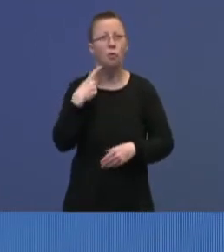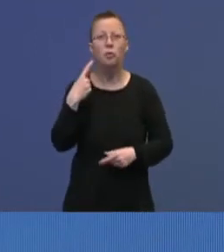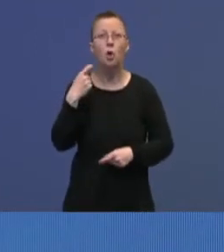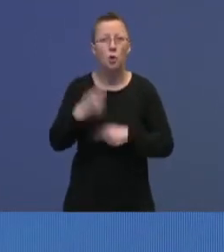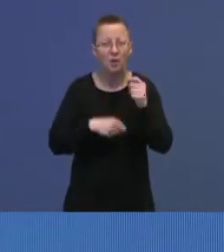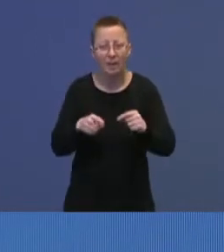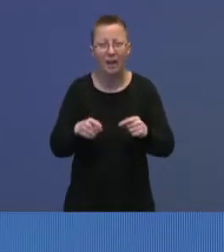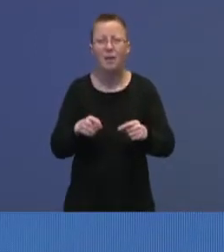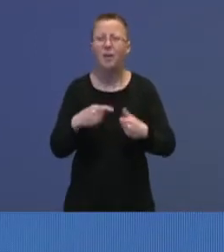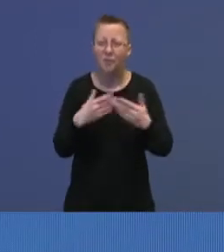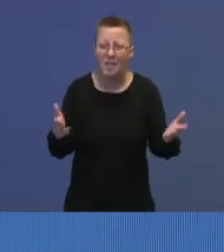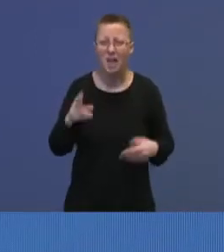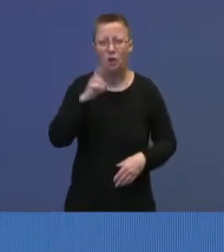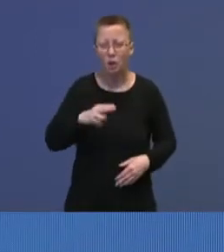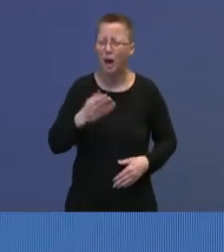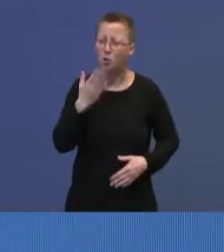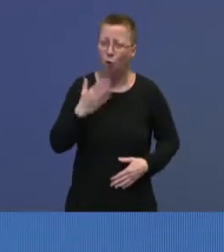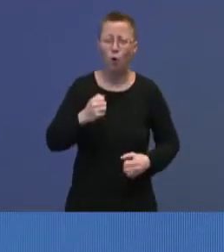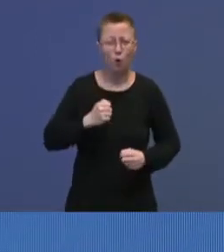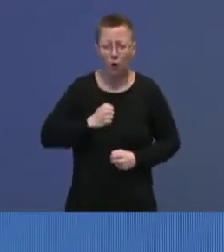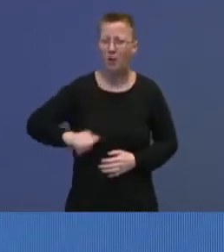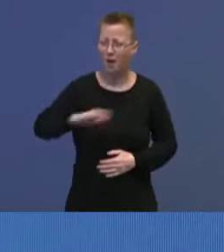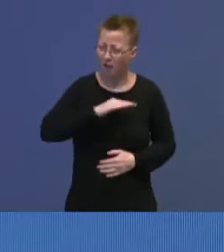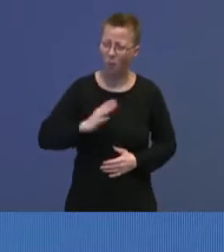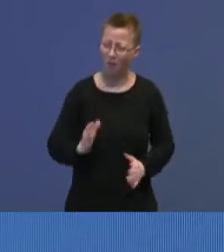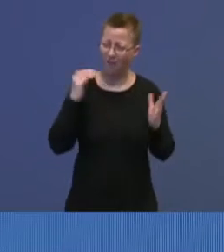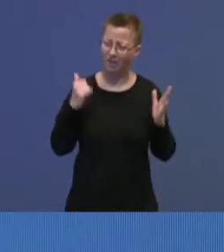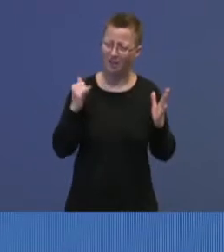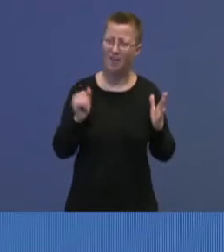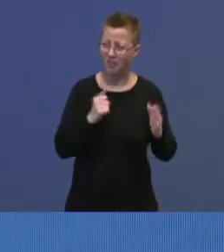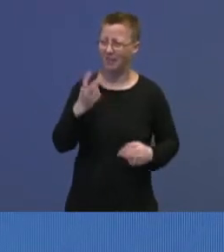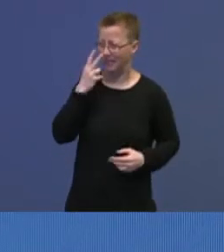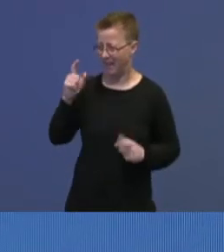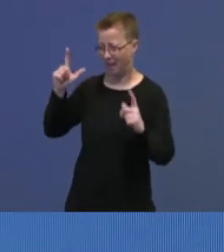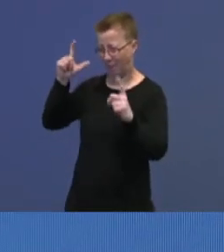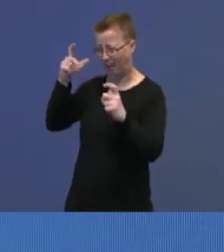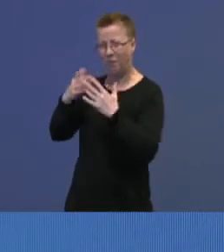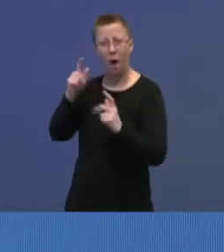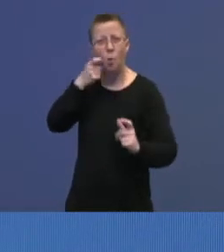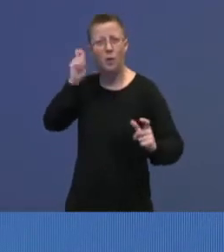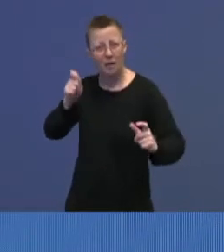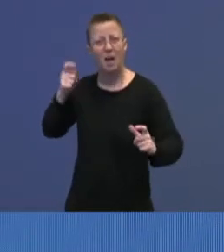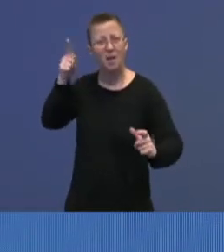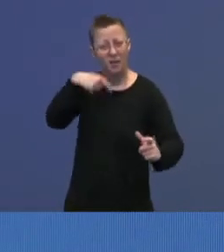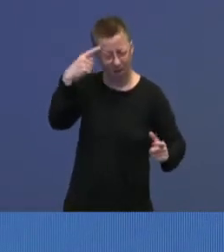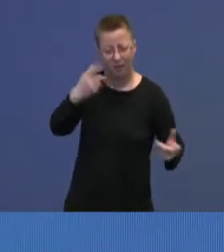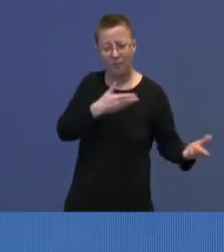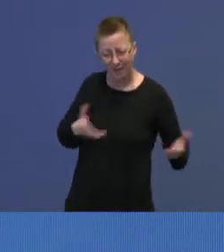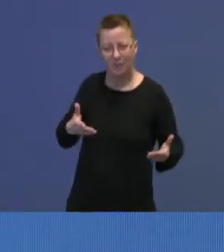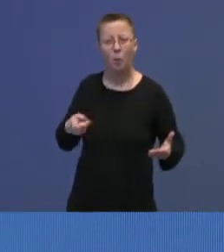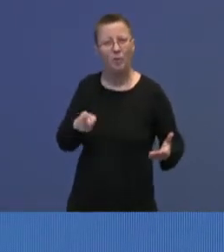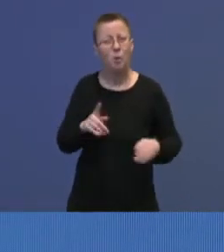oss selv. Norge er et godt og trygt land å leve i. Vi blir minnet om det når vi ser bildene fra Ukraina. Nå kan vi vise det, og jeg mener det gir